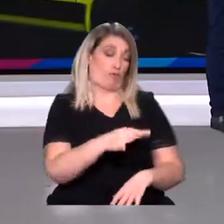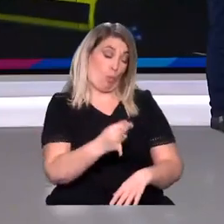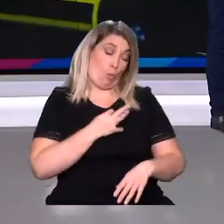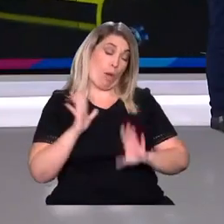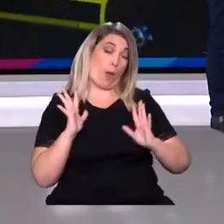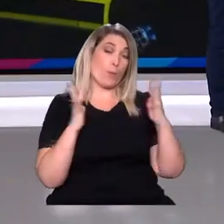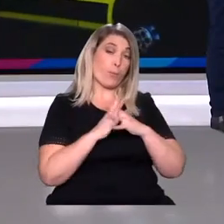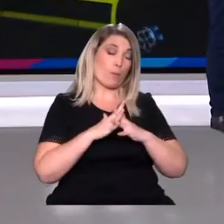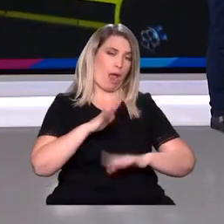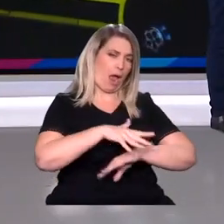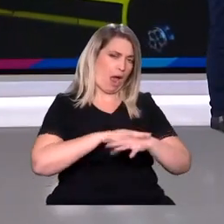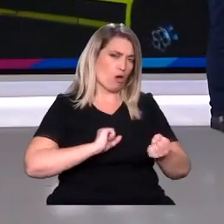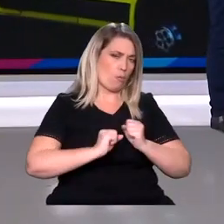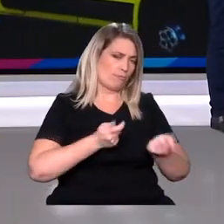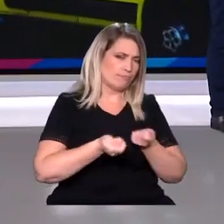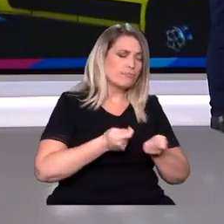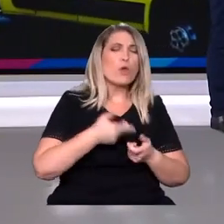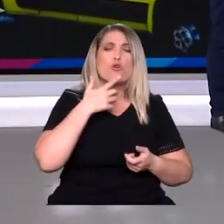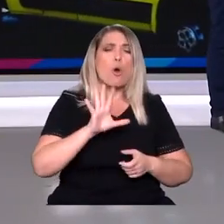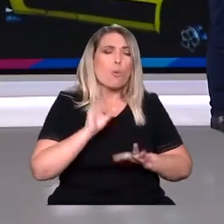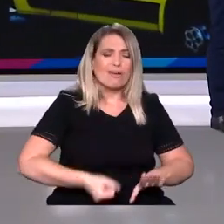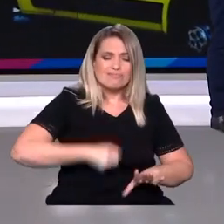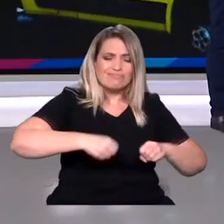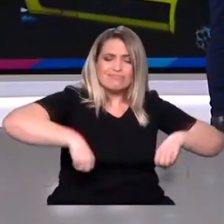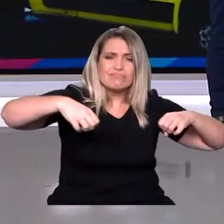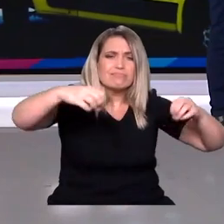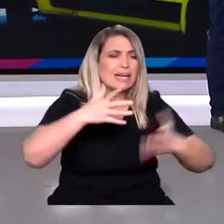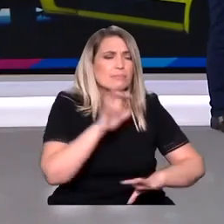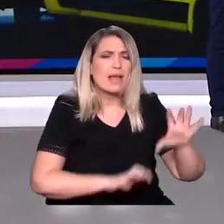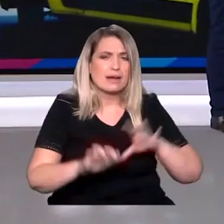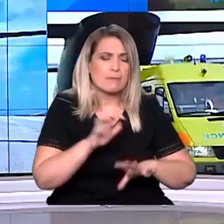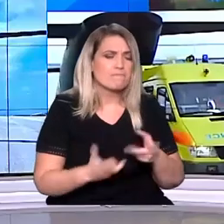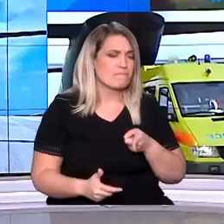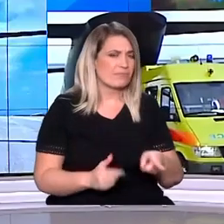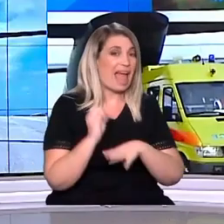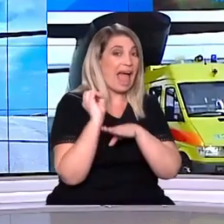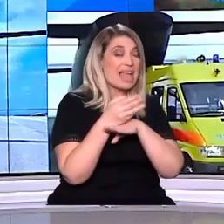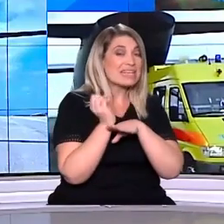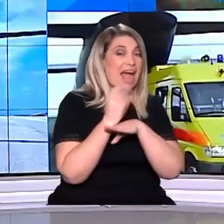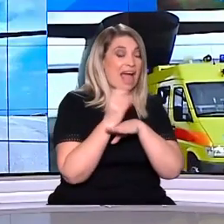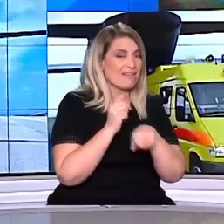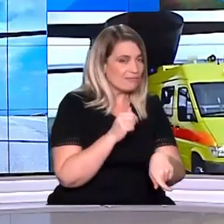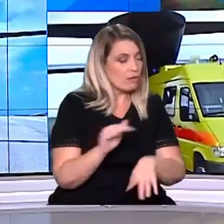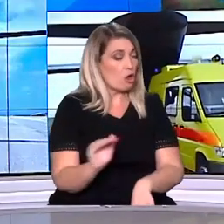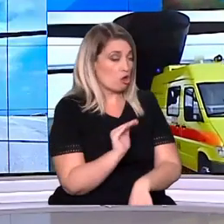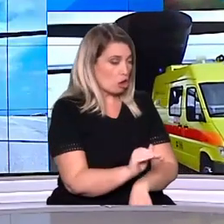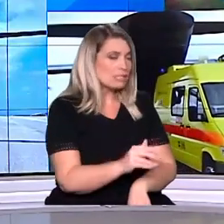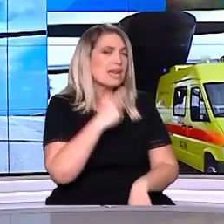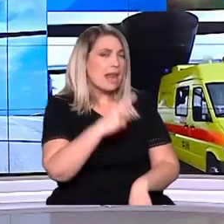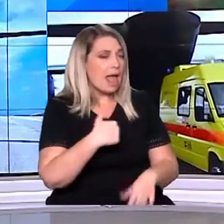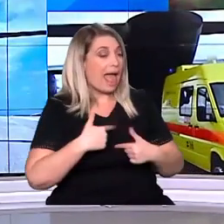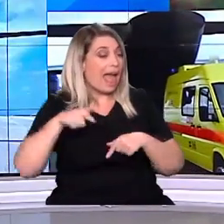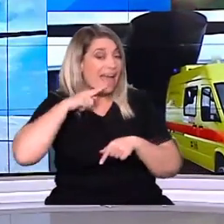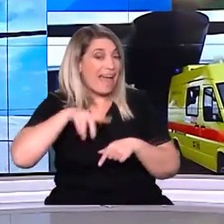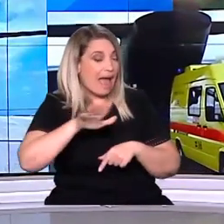στη διαδικασία να ψάξουν οι γεννήτρια να βάλουν μπροστά τα φώτα. Στο μεταξύ ρωτάνε το ΕΚΑΒ. Υπάρχει διαθέσιμο σούπερ πούμα το οποίο μπορεί να προσγιωθεί στο αεροδρόμιο